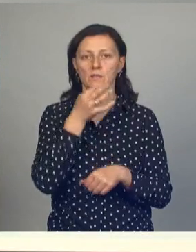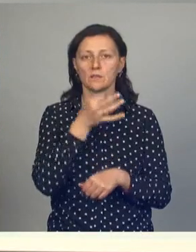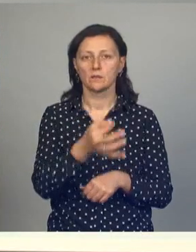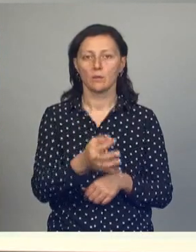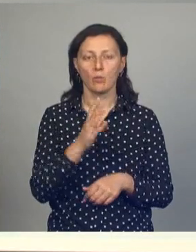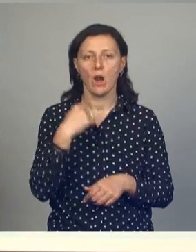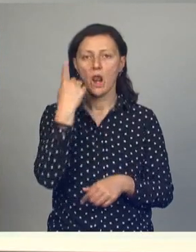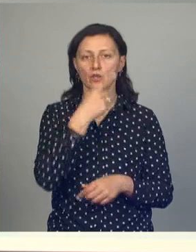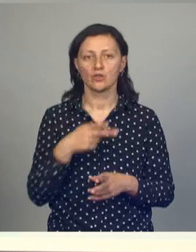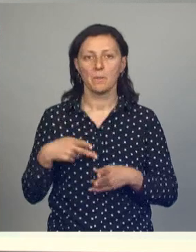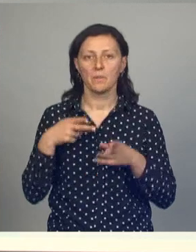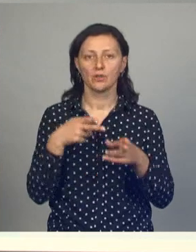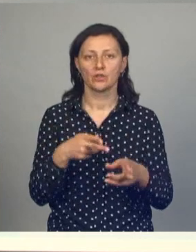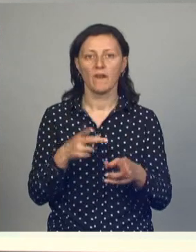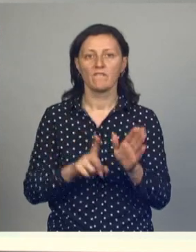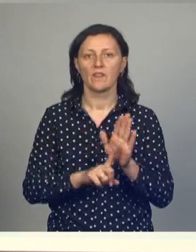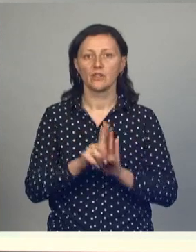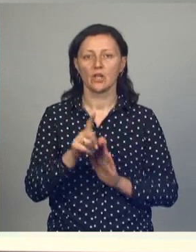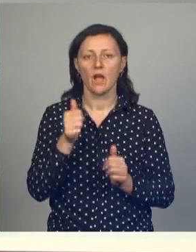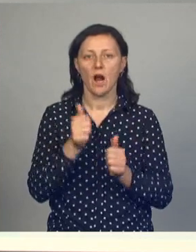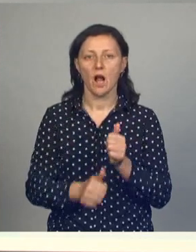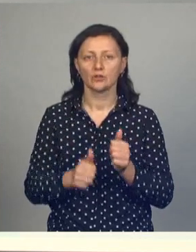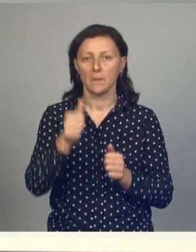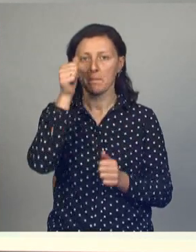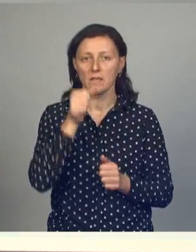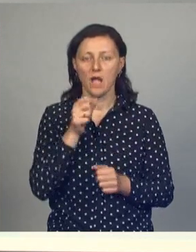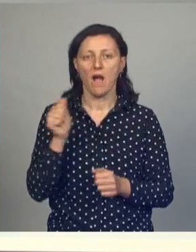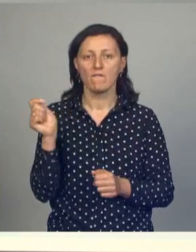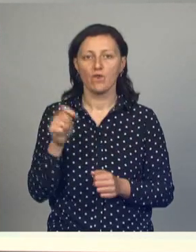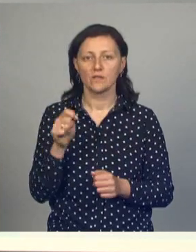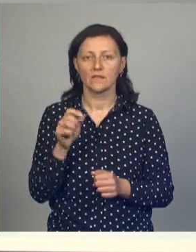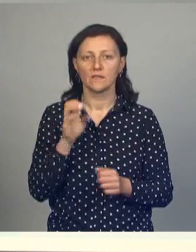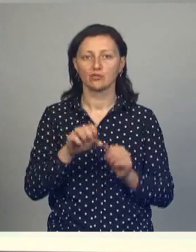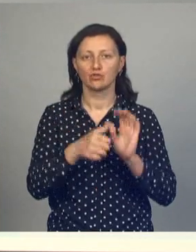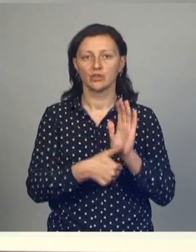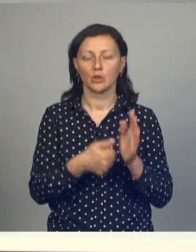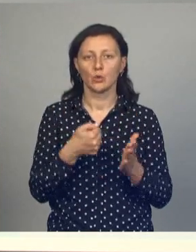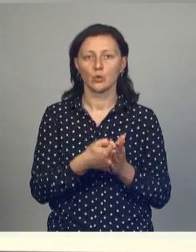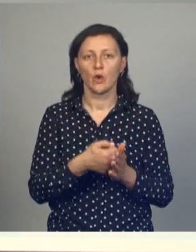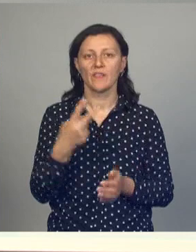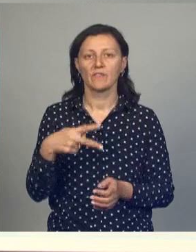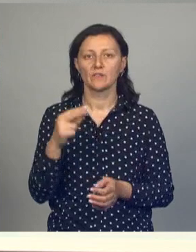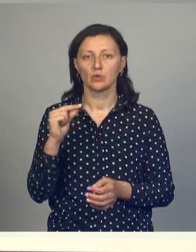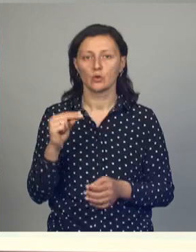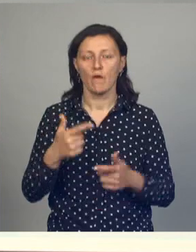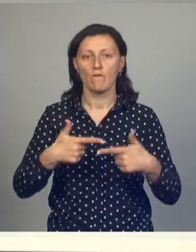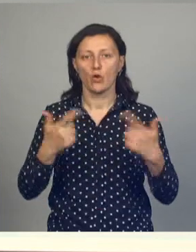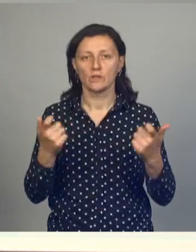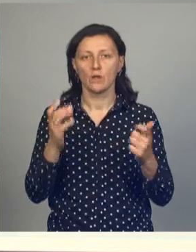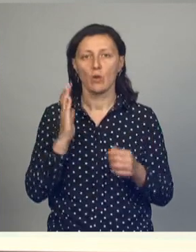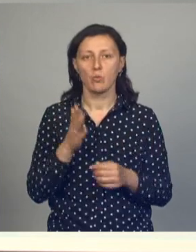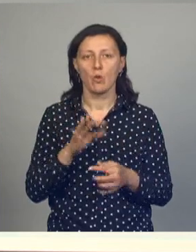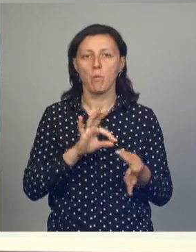будет лично приезжать к жителям в начале каждого месяца. А по воскресеньям с 16.00 до 20.00 часов в гостинице намерены